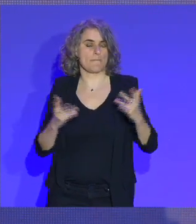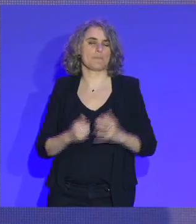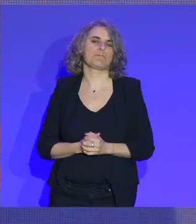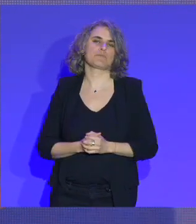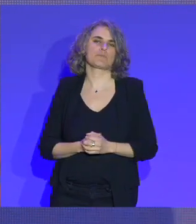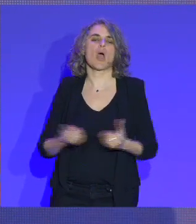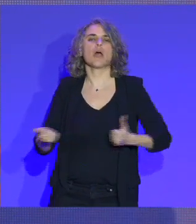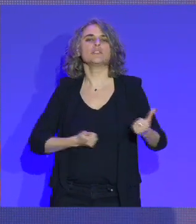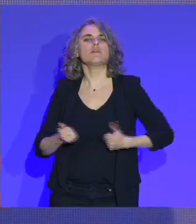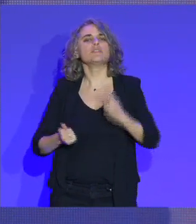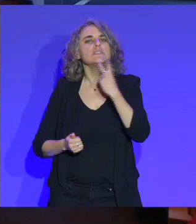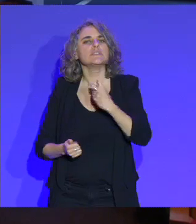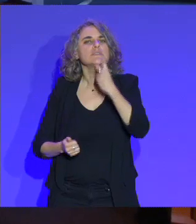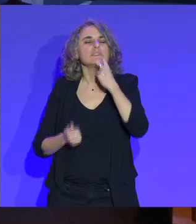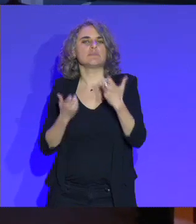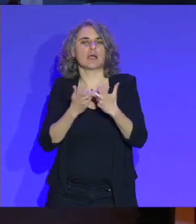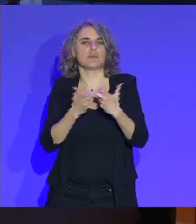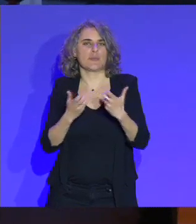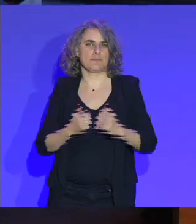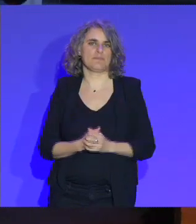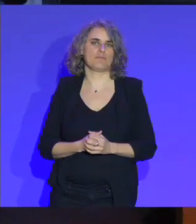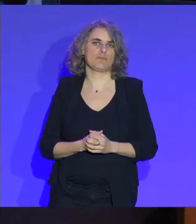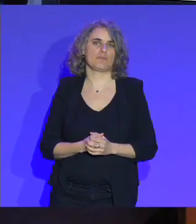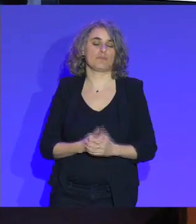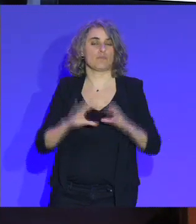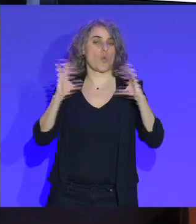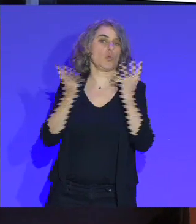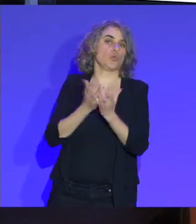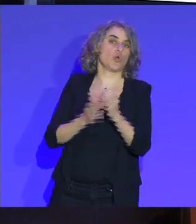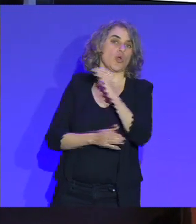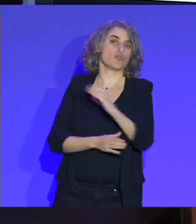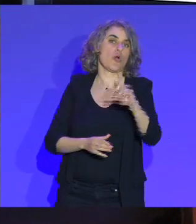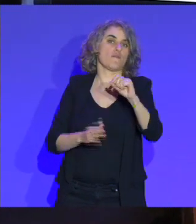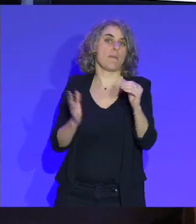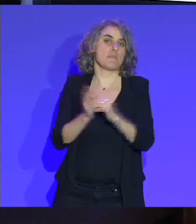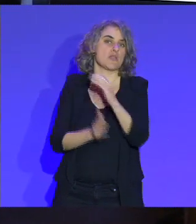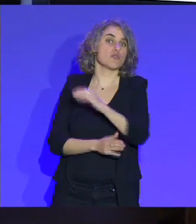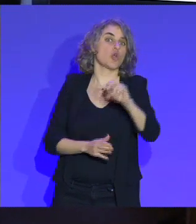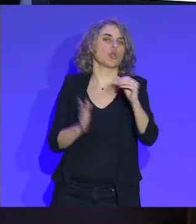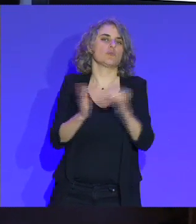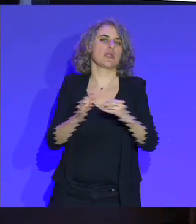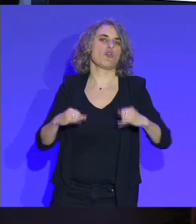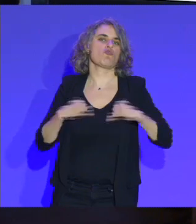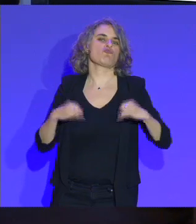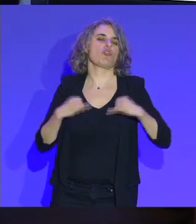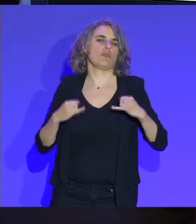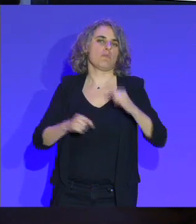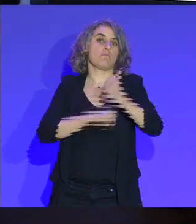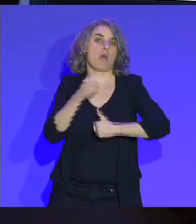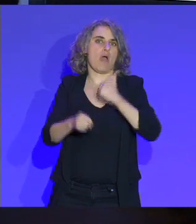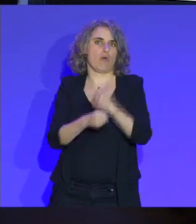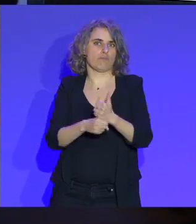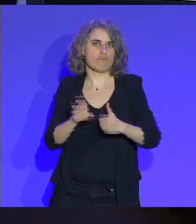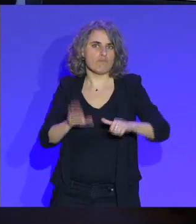le service civique, par exemple. Le service civique, c'est 120 000, 130 000 jeunes aujourd'hui par an. Ça marche